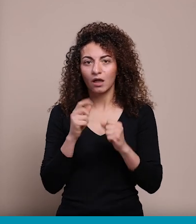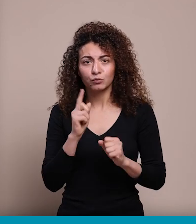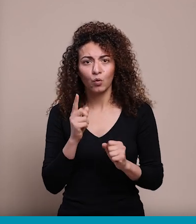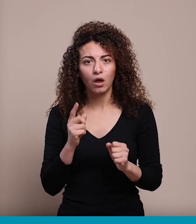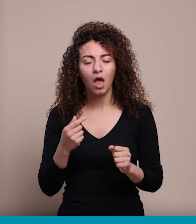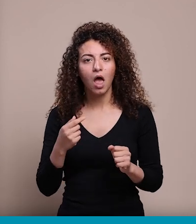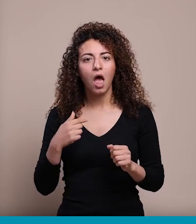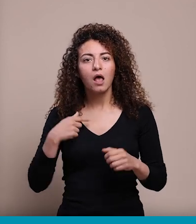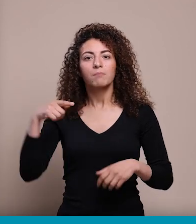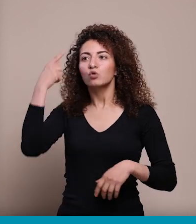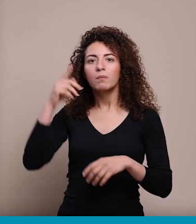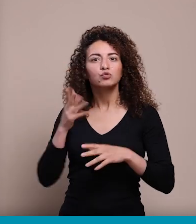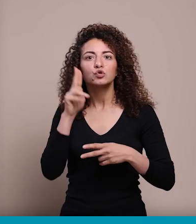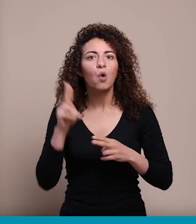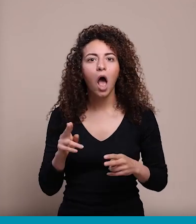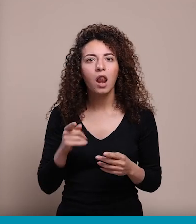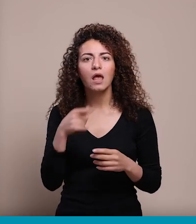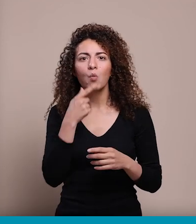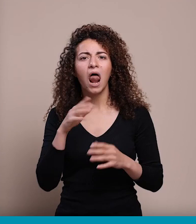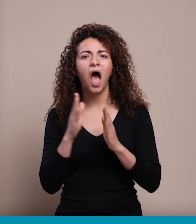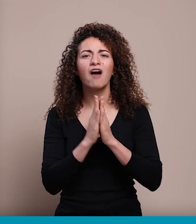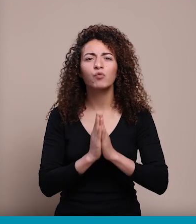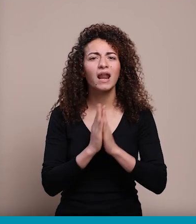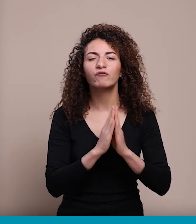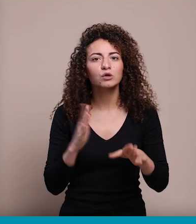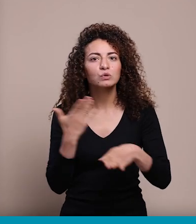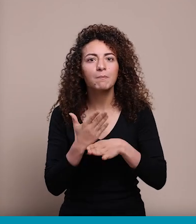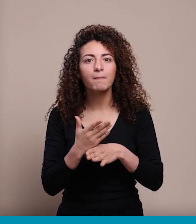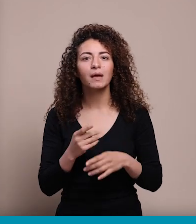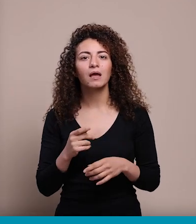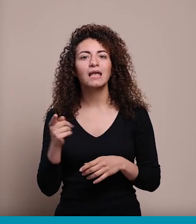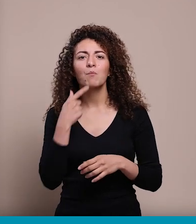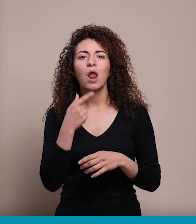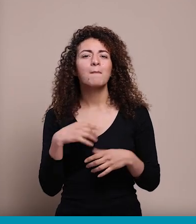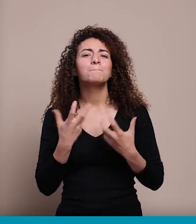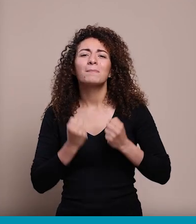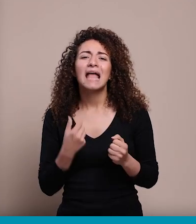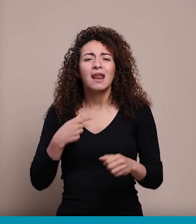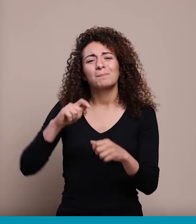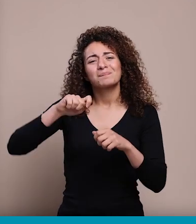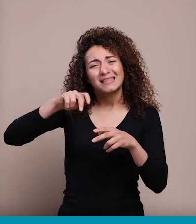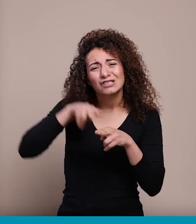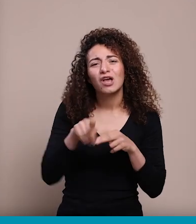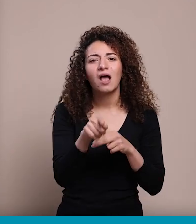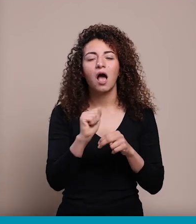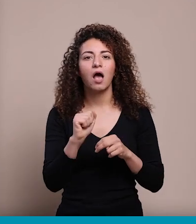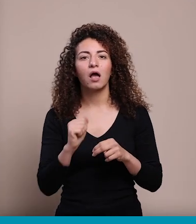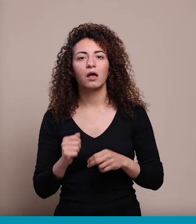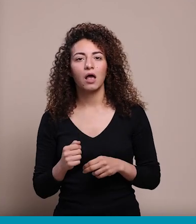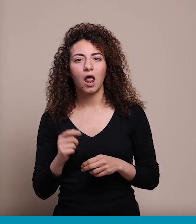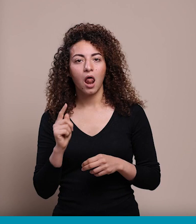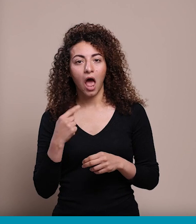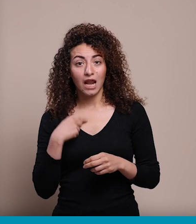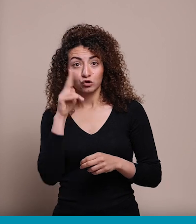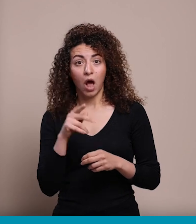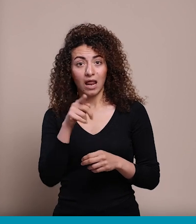أنا بصير بتوتر إنه شو بدي تسأل إنه شو فيه هلأ سوري ما بدي إجرحك ما بعرف أنا إذا بسأل حدا كيف تكتب مثلا بجيب